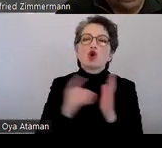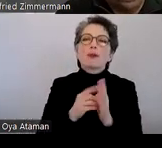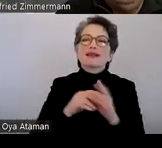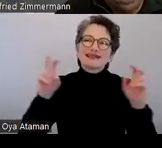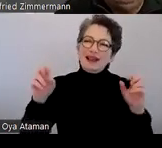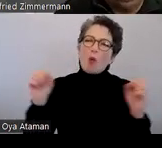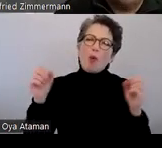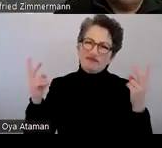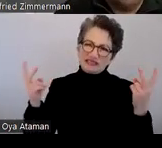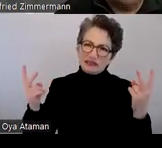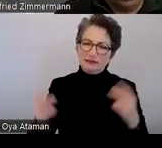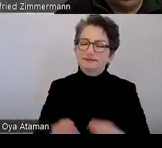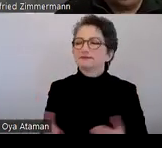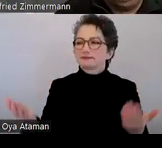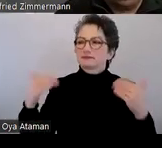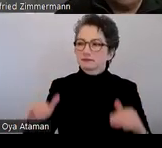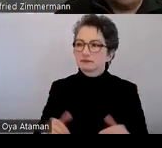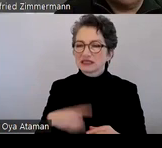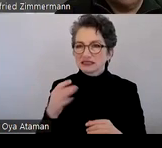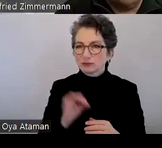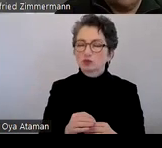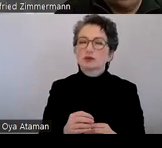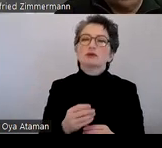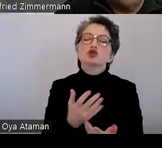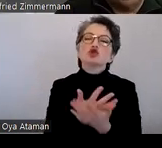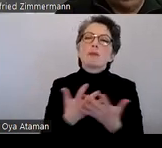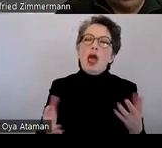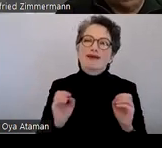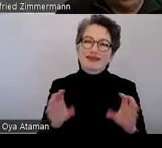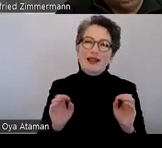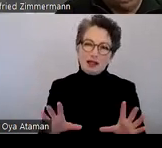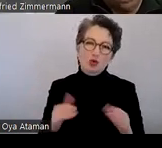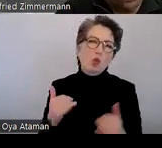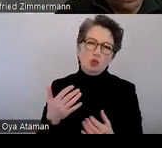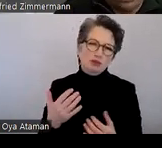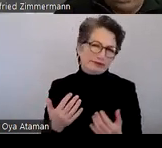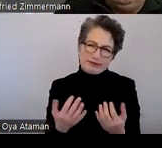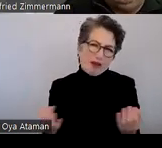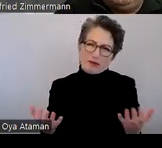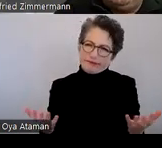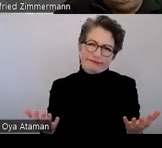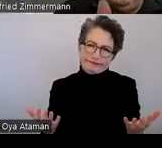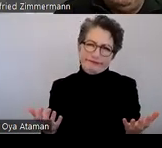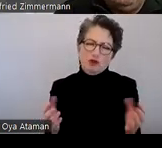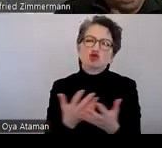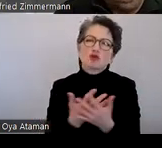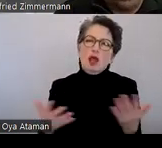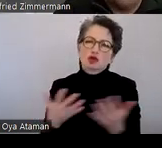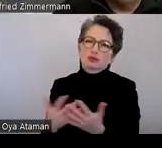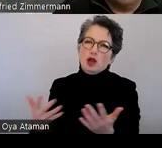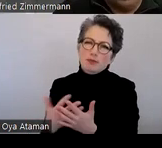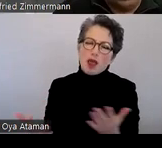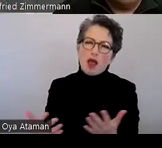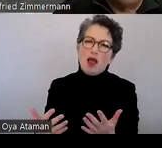wichtig. Der nächste Punkt auch, Sprachdeklarationen, wie wir wissen, heutzutage werden Sprachen in einem